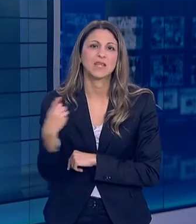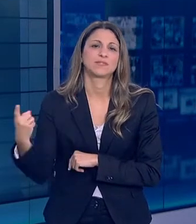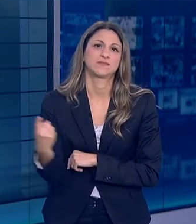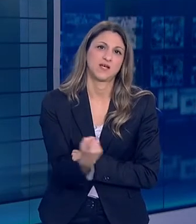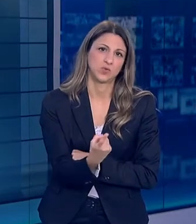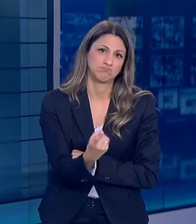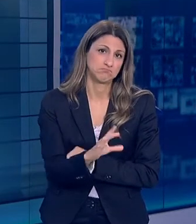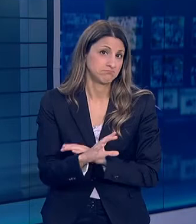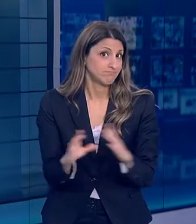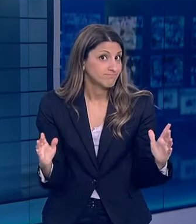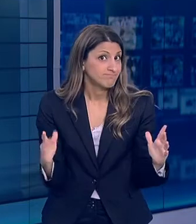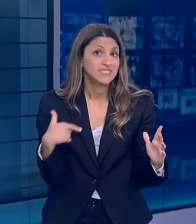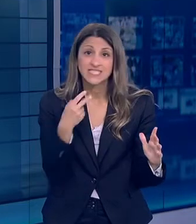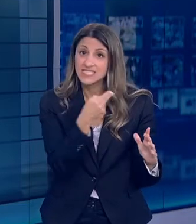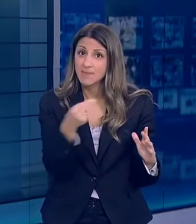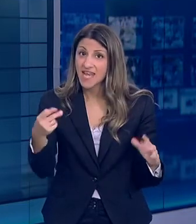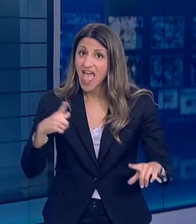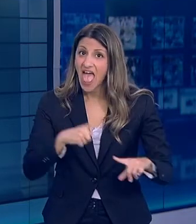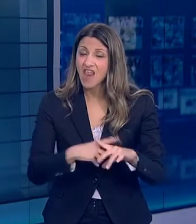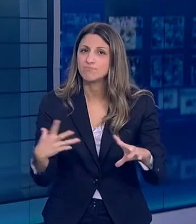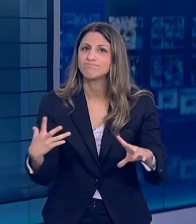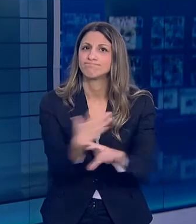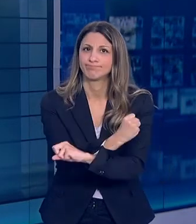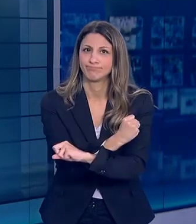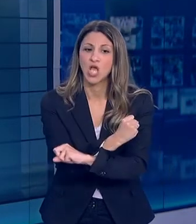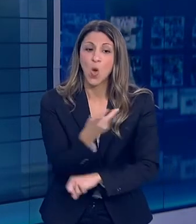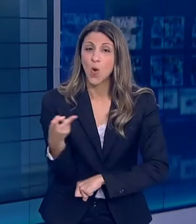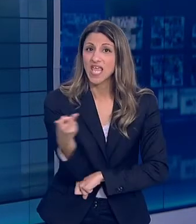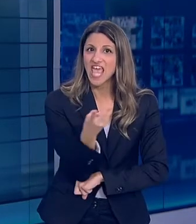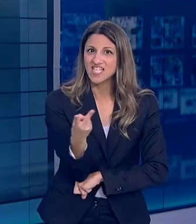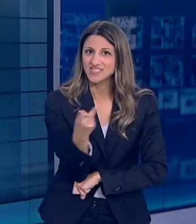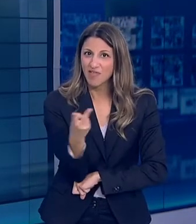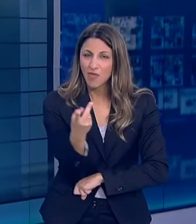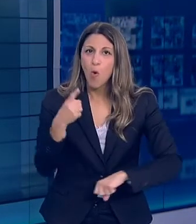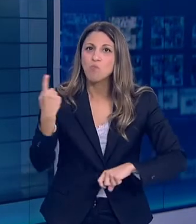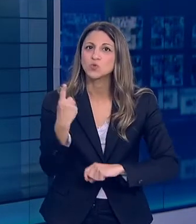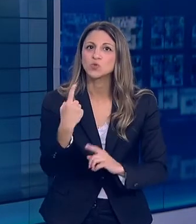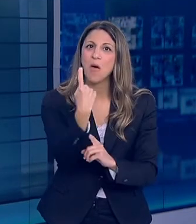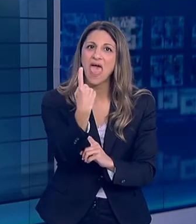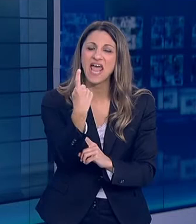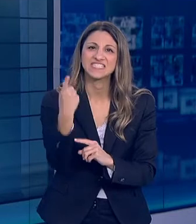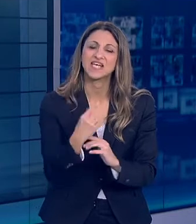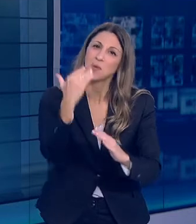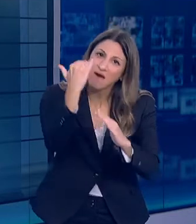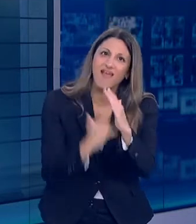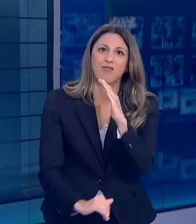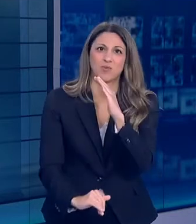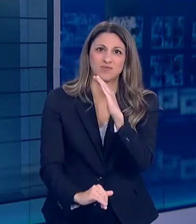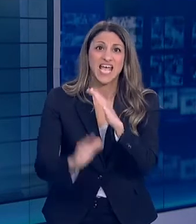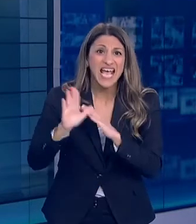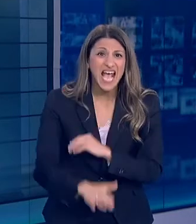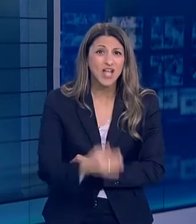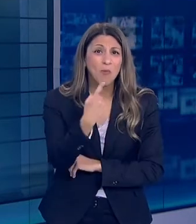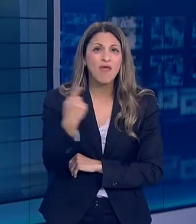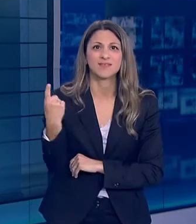Αυτή είναι η τεράστια επιτυχία της Ελλάδας και των Ελλήνων Με βάση τα αρχικά αυτά αποτελέσματα πολύ λιγότερο από το 1%